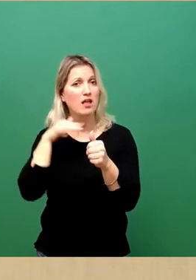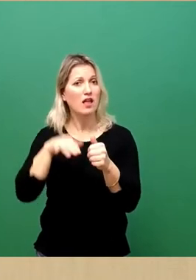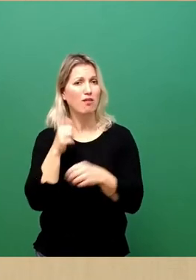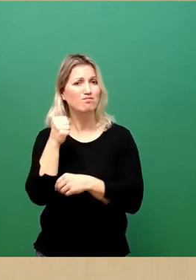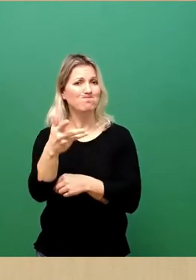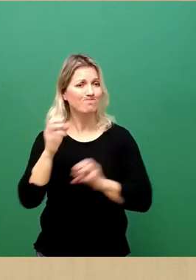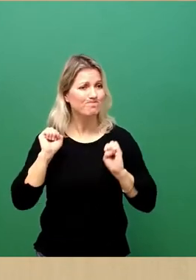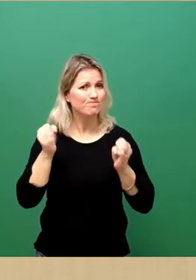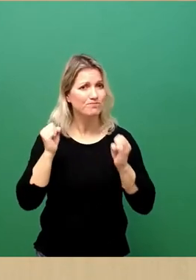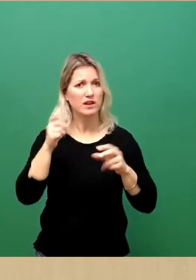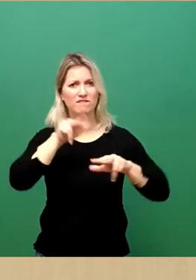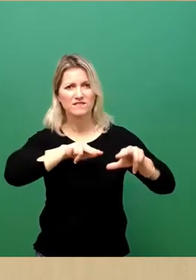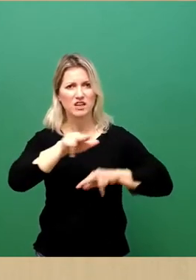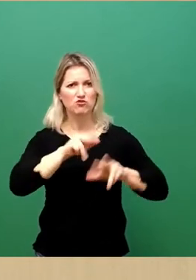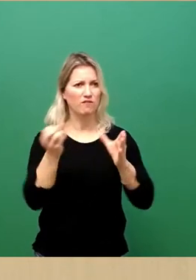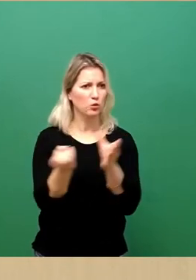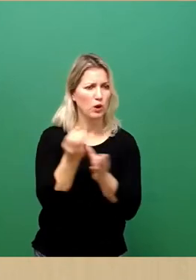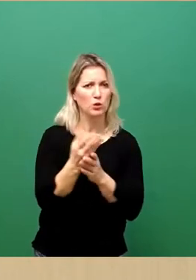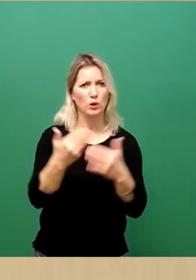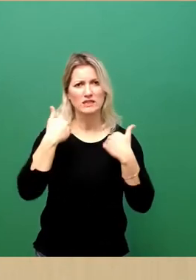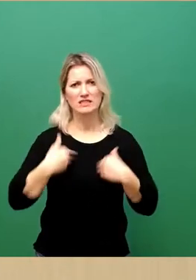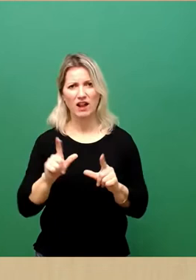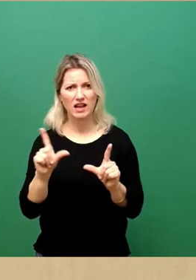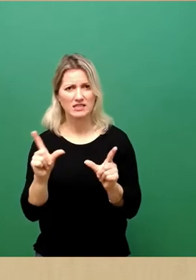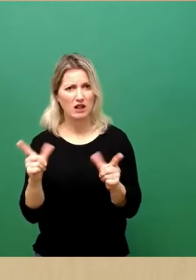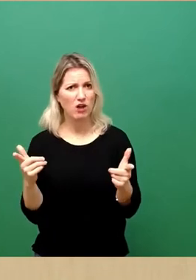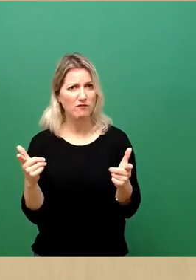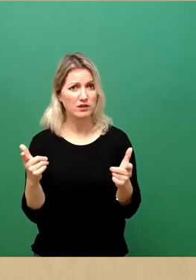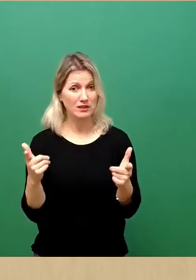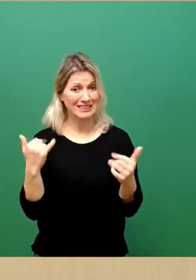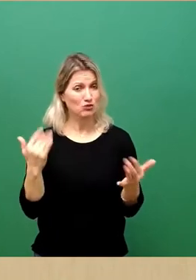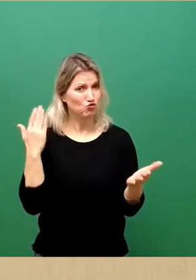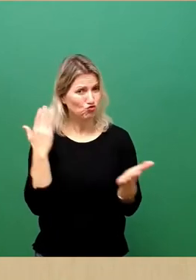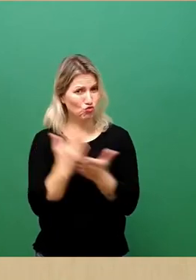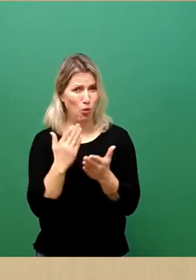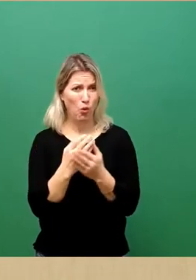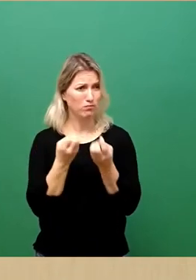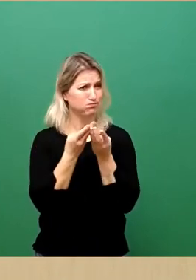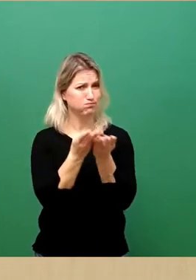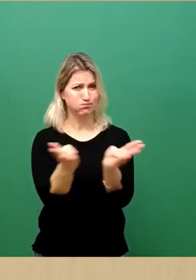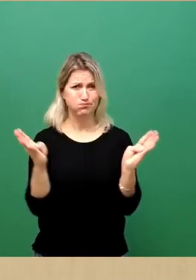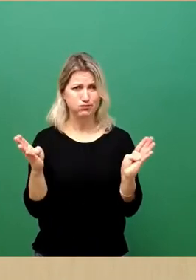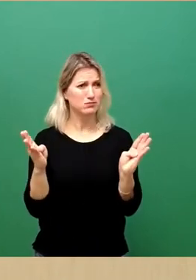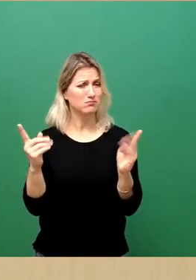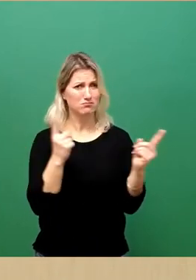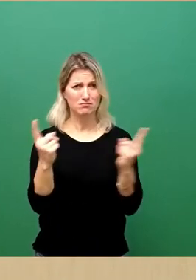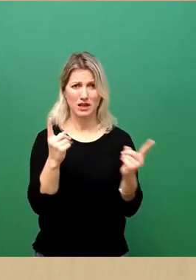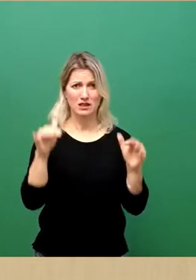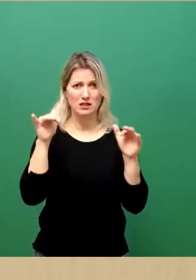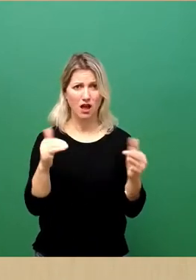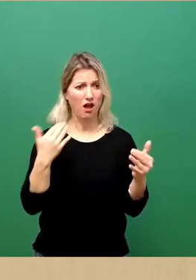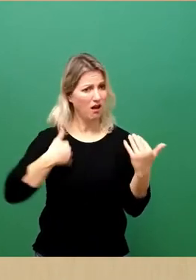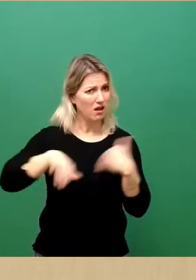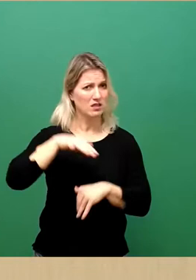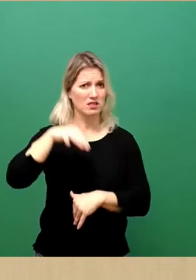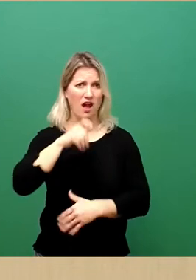Wirtschaft, Kultur und Zivilgesellschaft, hat bereits jetzt schon eine breite Basis, die Verantwortung trägt für